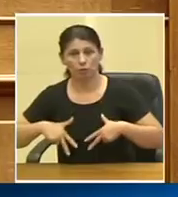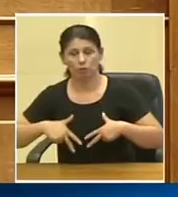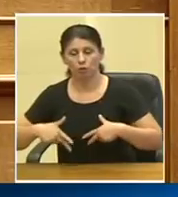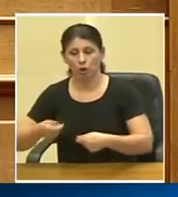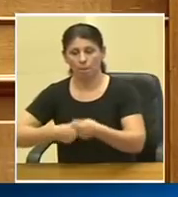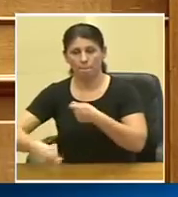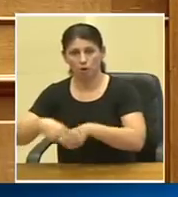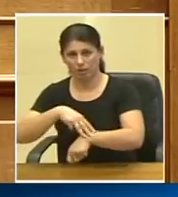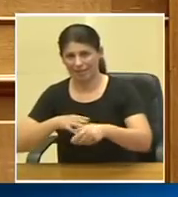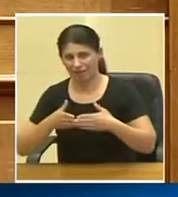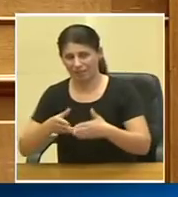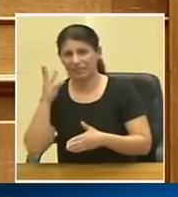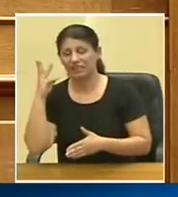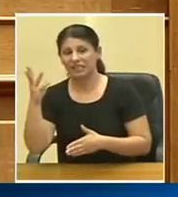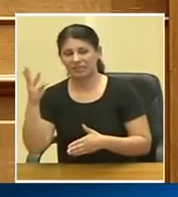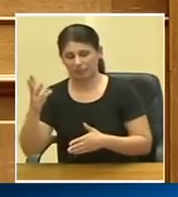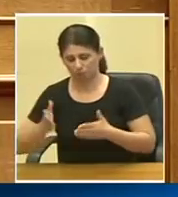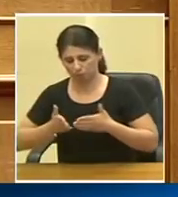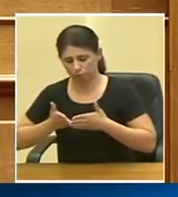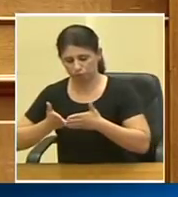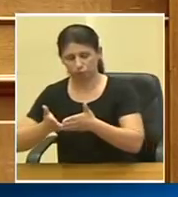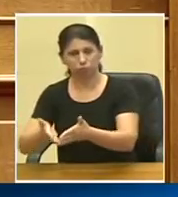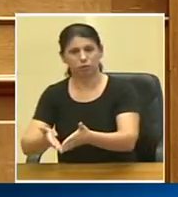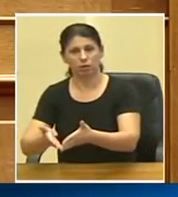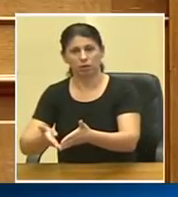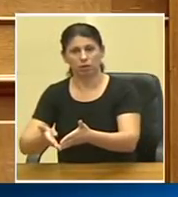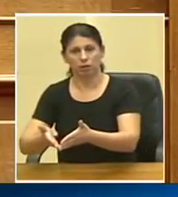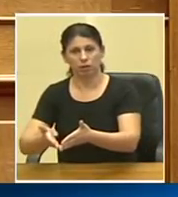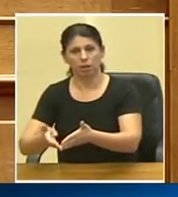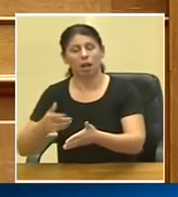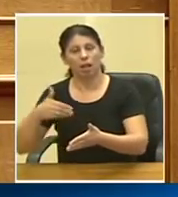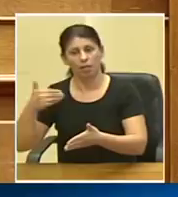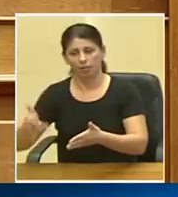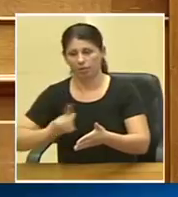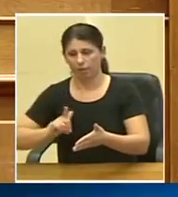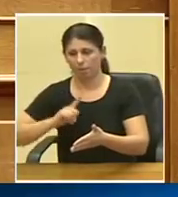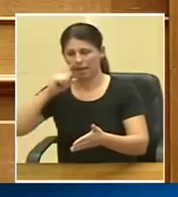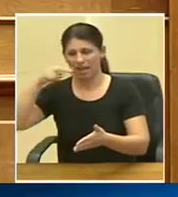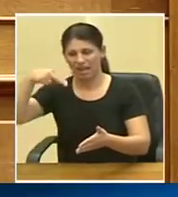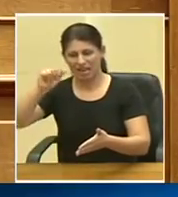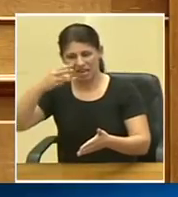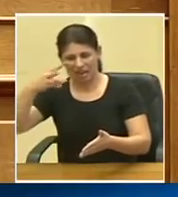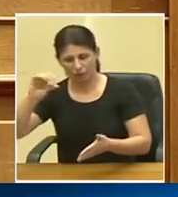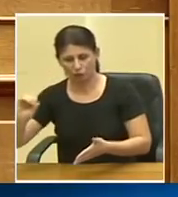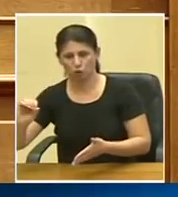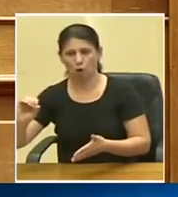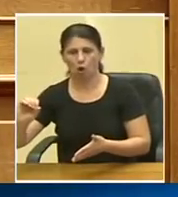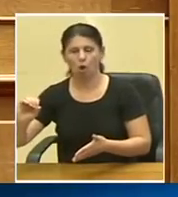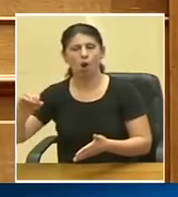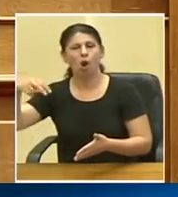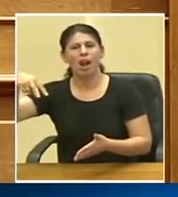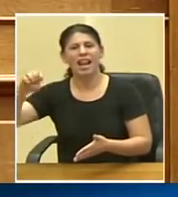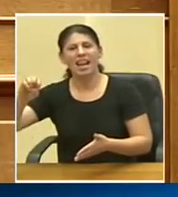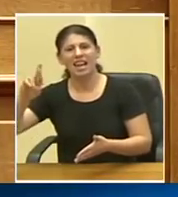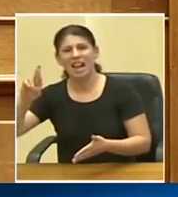Ναυτιλίας, τριών πλωτών μέσων, που θα ασταθμεύουν σε ένα ξολέρο καιρόδο, ολοκληρώνουμε